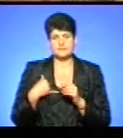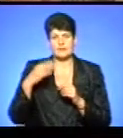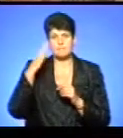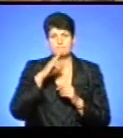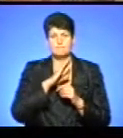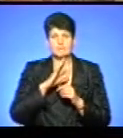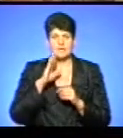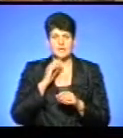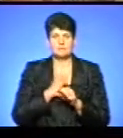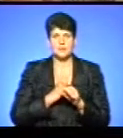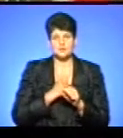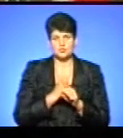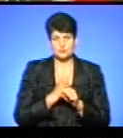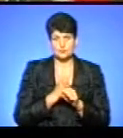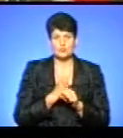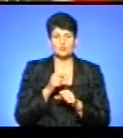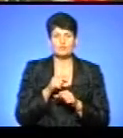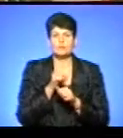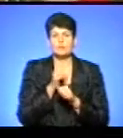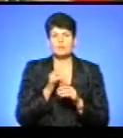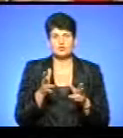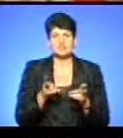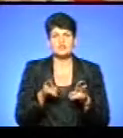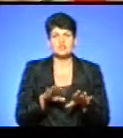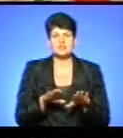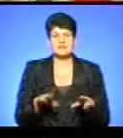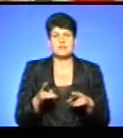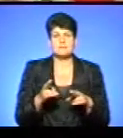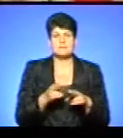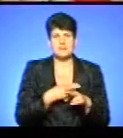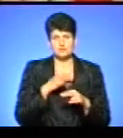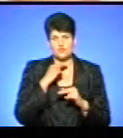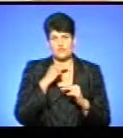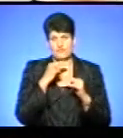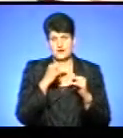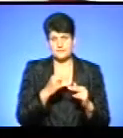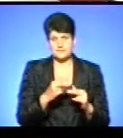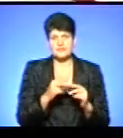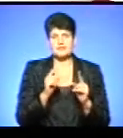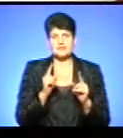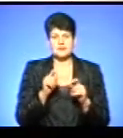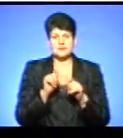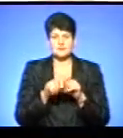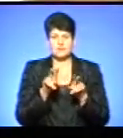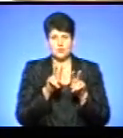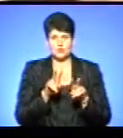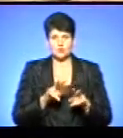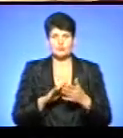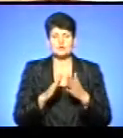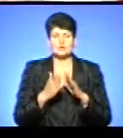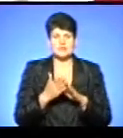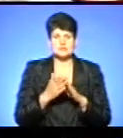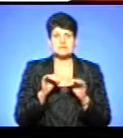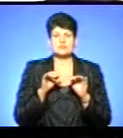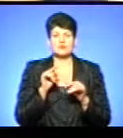Батьки працюють. Через це ми не можемо залишити дітей поза увагою. Ми тільки монітуруємо ситуацію. Справа в тому,